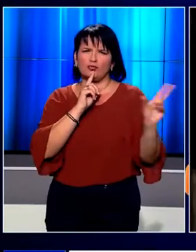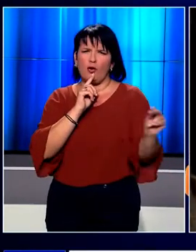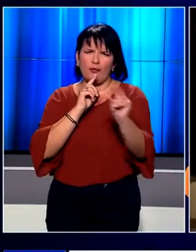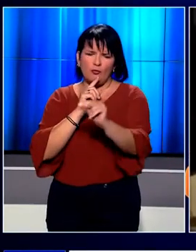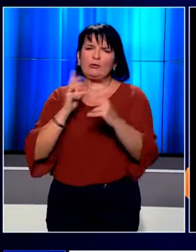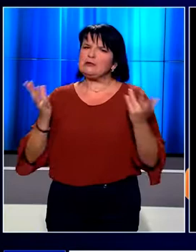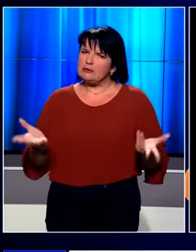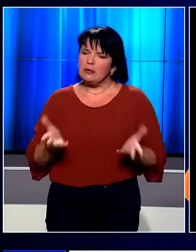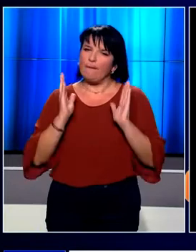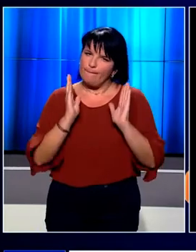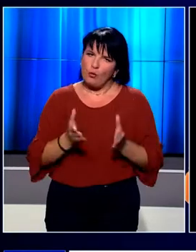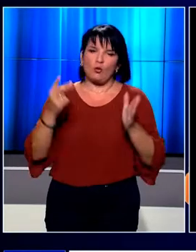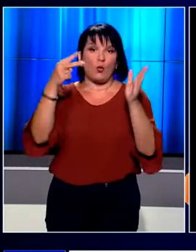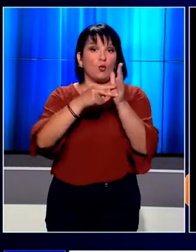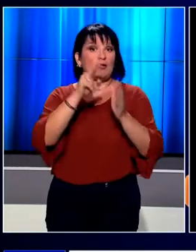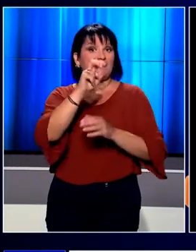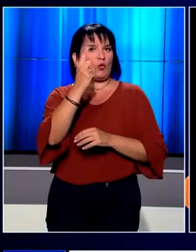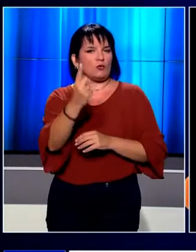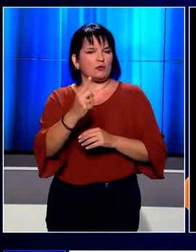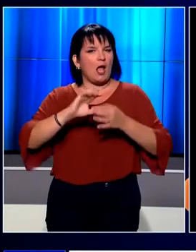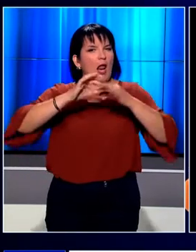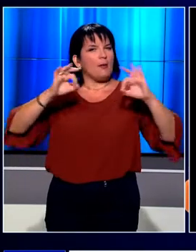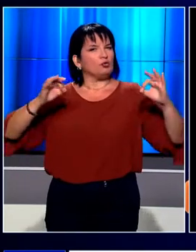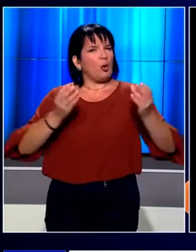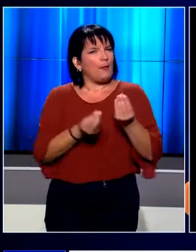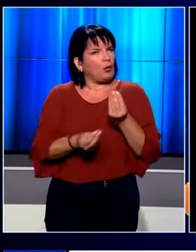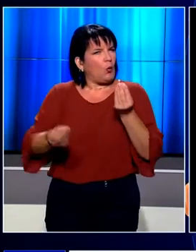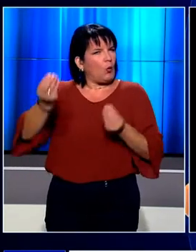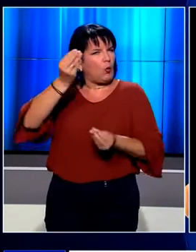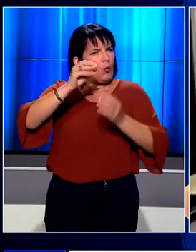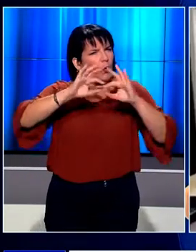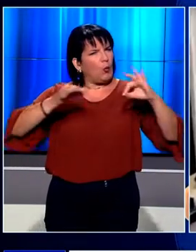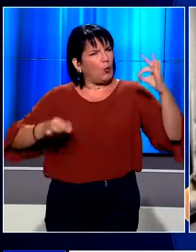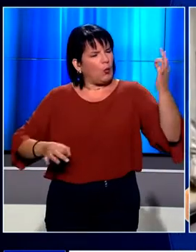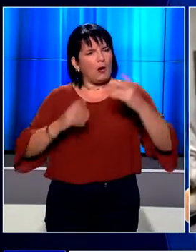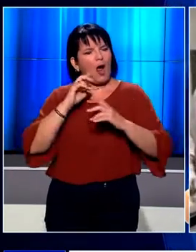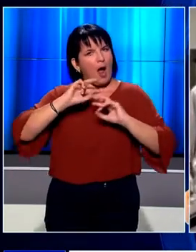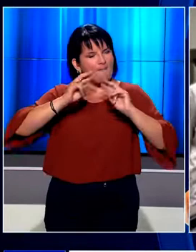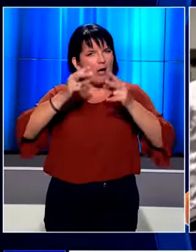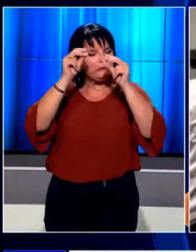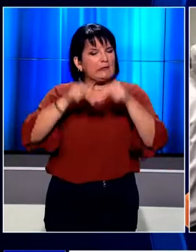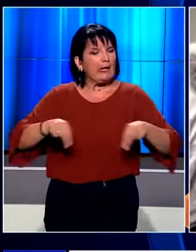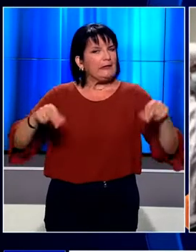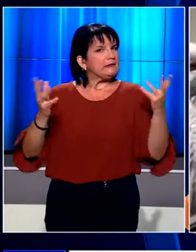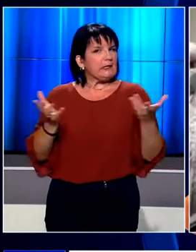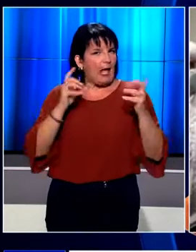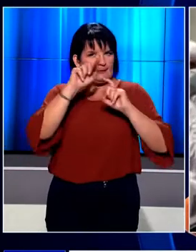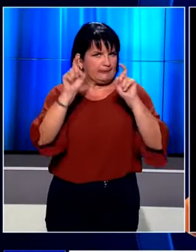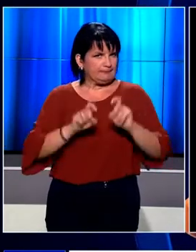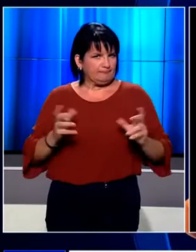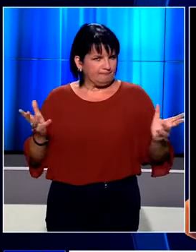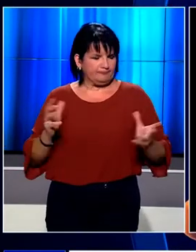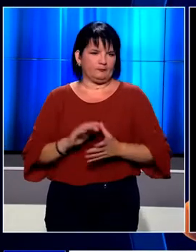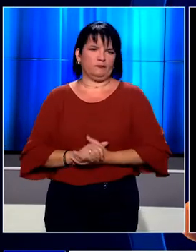Telescope θα μπορούν από το 2021 να μας δώσουν περισσότερες λεπτομέρειες για τους εξωπλανήτες και να απαντήσουν σε μεγάλα συμπαντικά ερωτήματα.